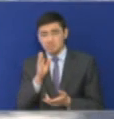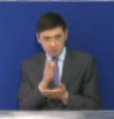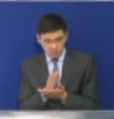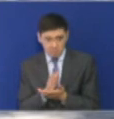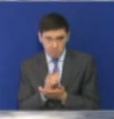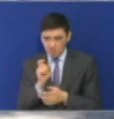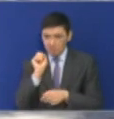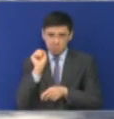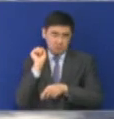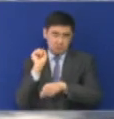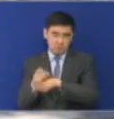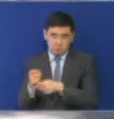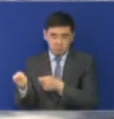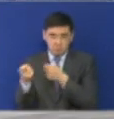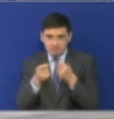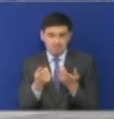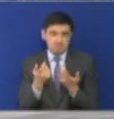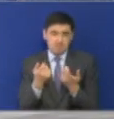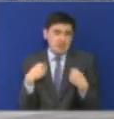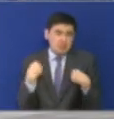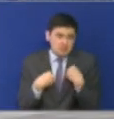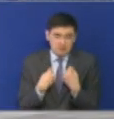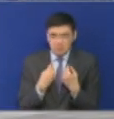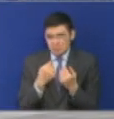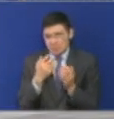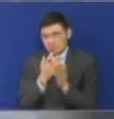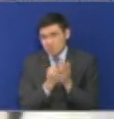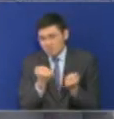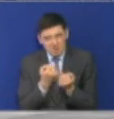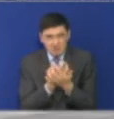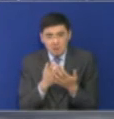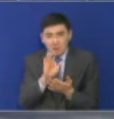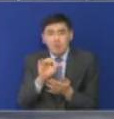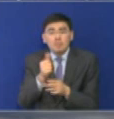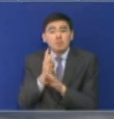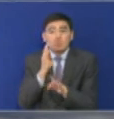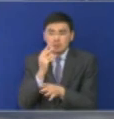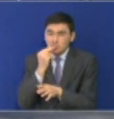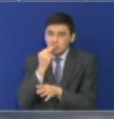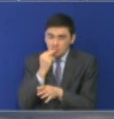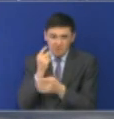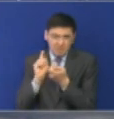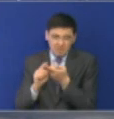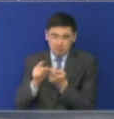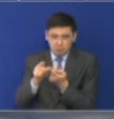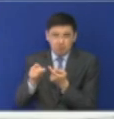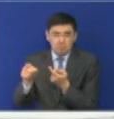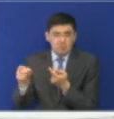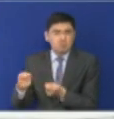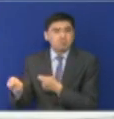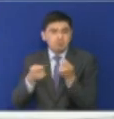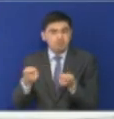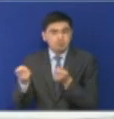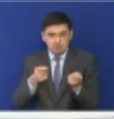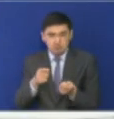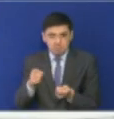быть совершенно разными – одежда, обувь, запчасти для автомобилей. Но в первую очередь это продукты питания и готовая еда. У нас